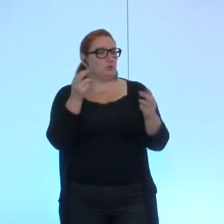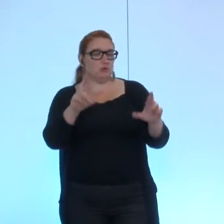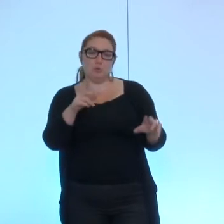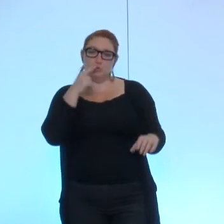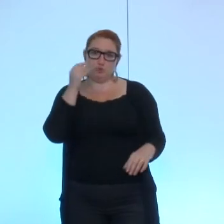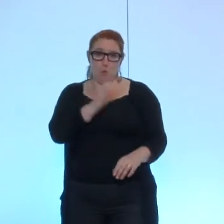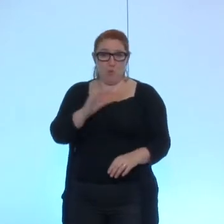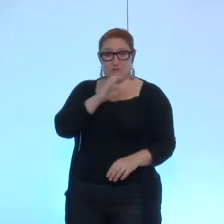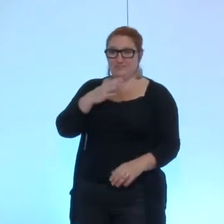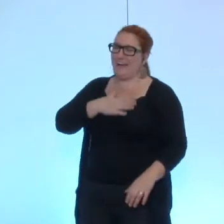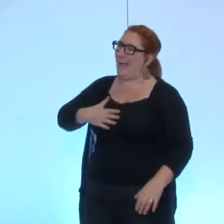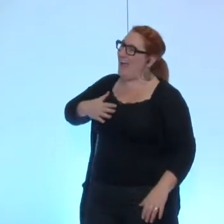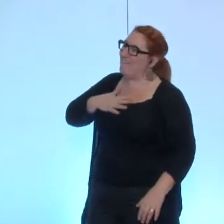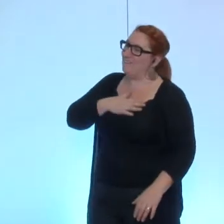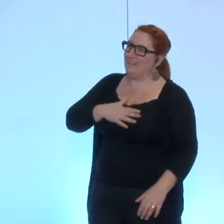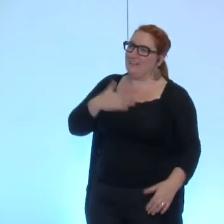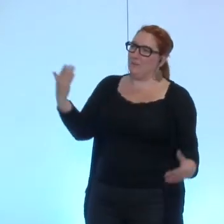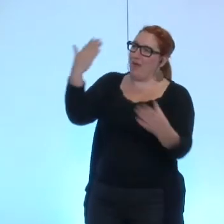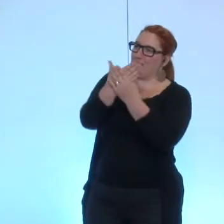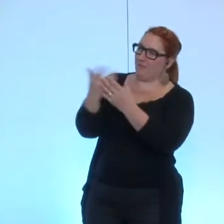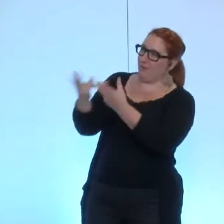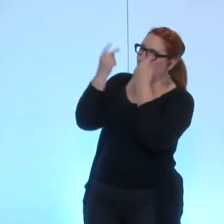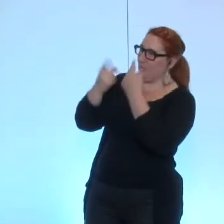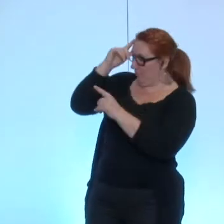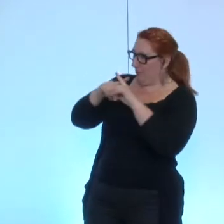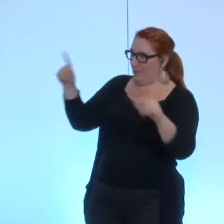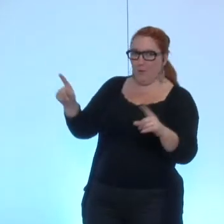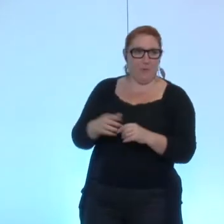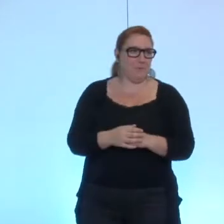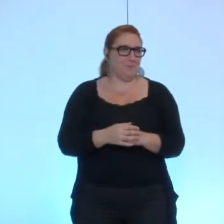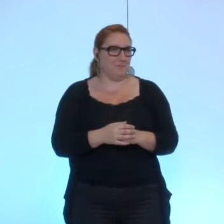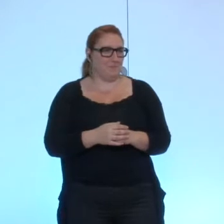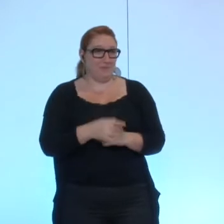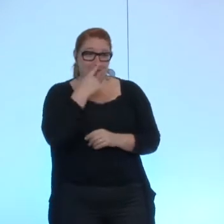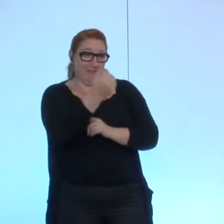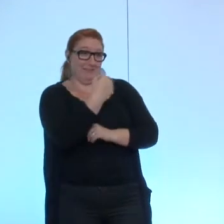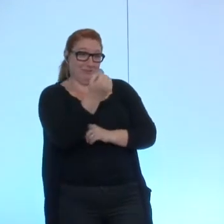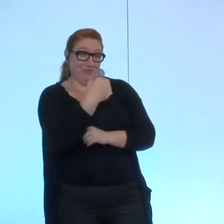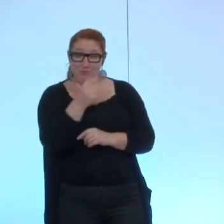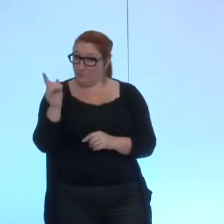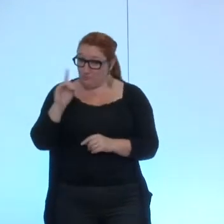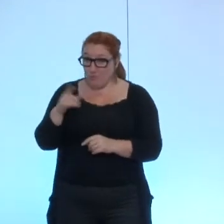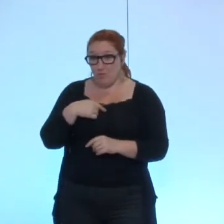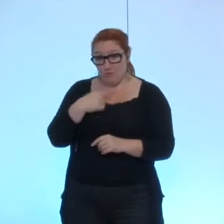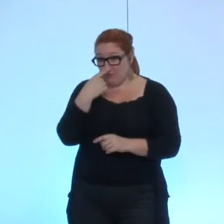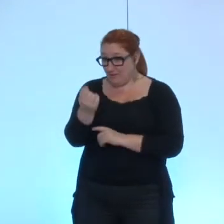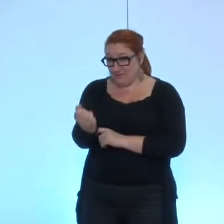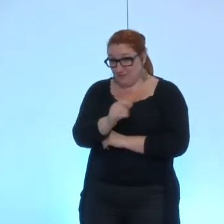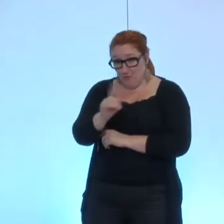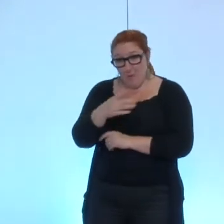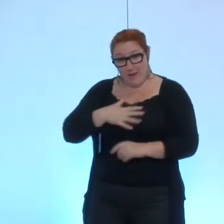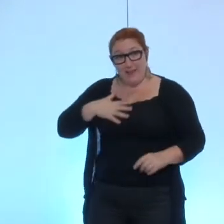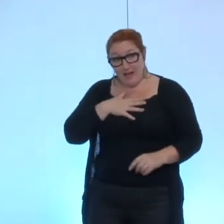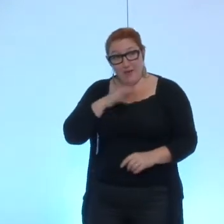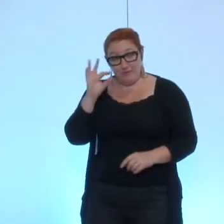monsieur Confesson sera ravi de votre intervention et de savoir que vous n pas d'accord je crois qu'il s'en fout non non il s'en fout pas je pense qu est ravi